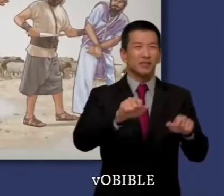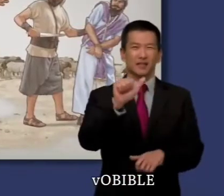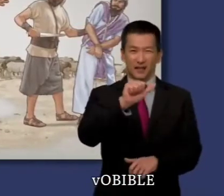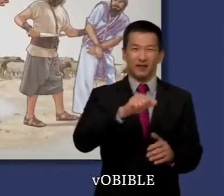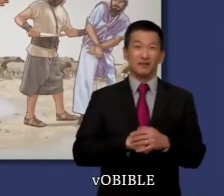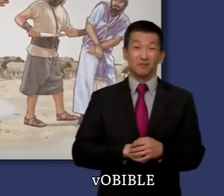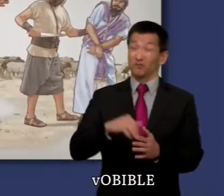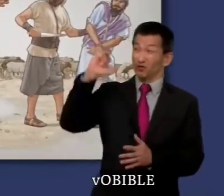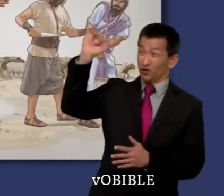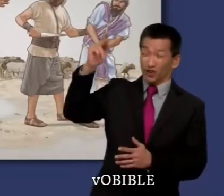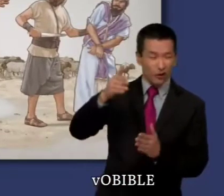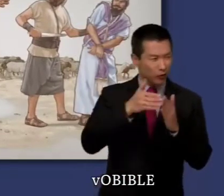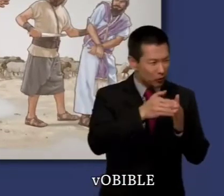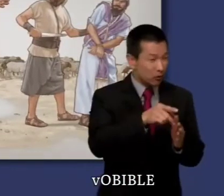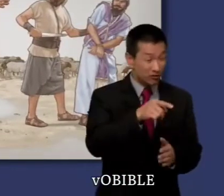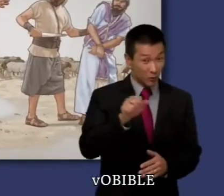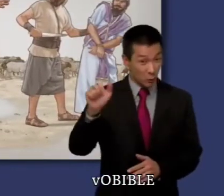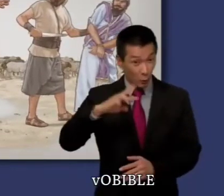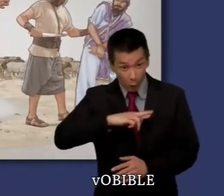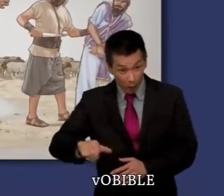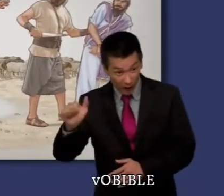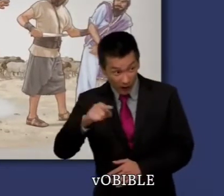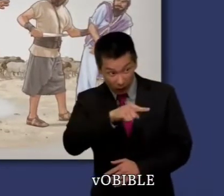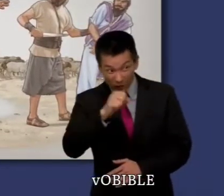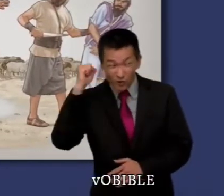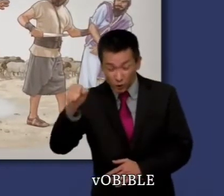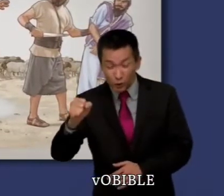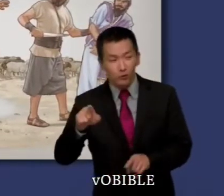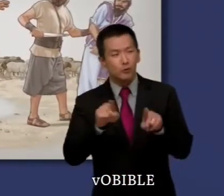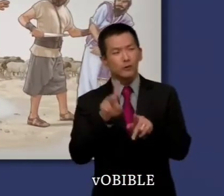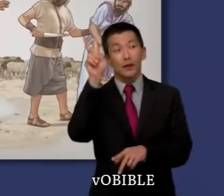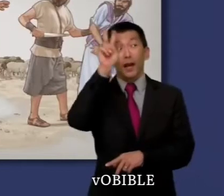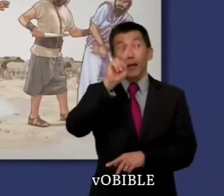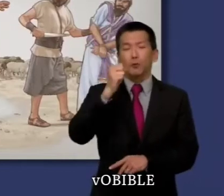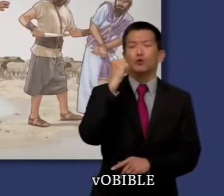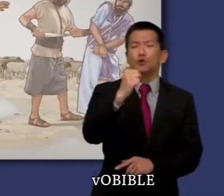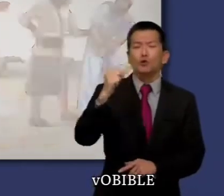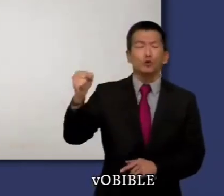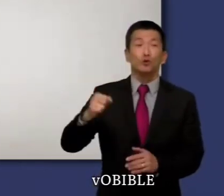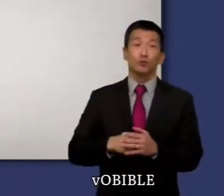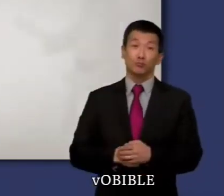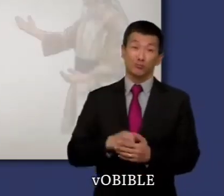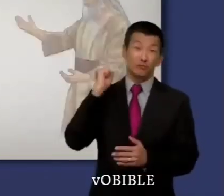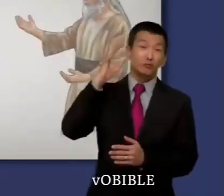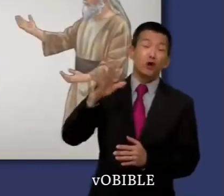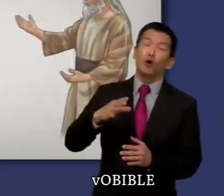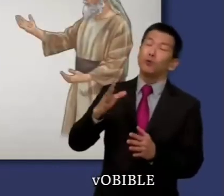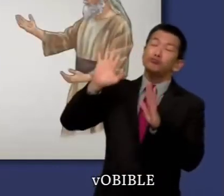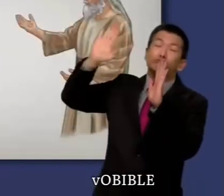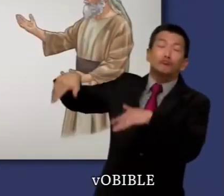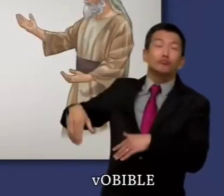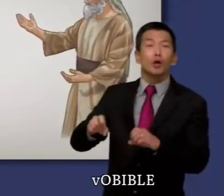Amalécites, mais il désobéit en épargnant le roi Agag et les plus beaux moutons et bovins. «